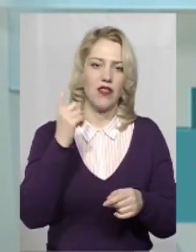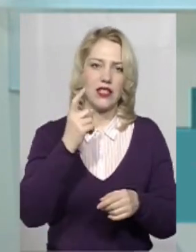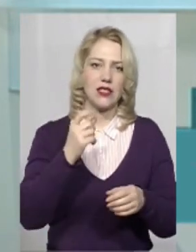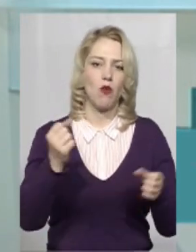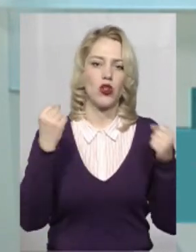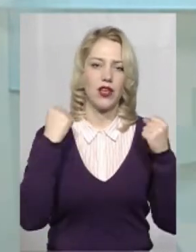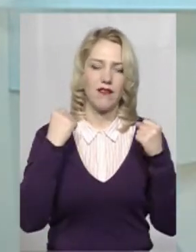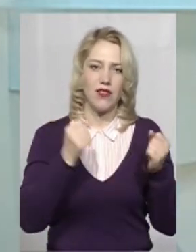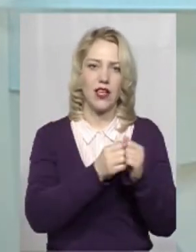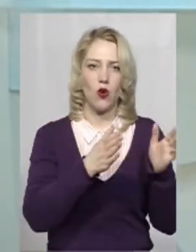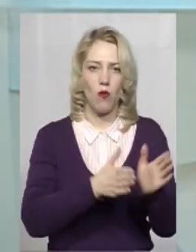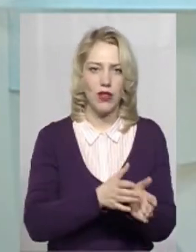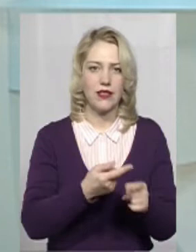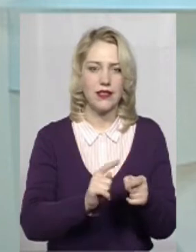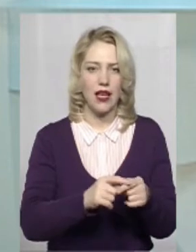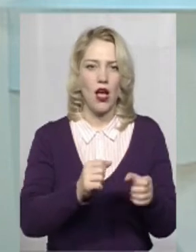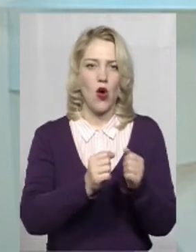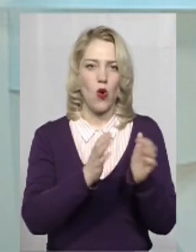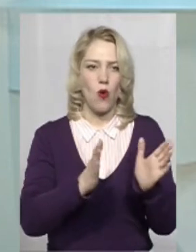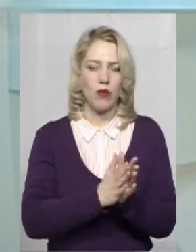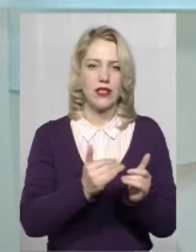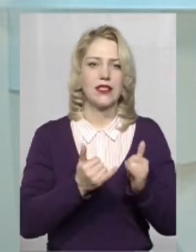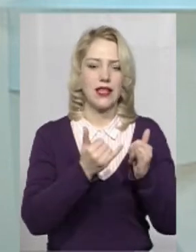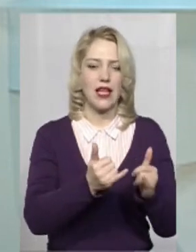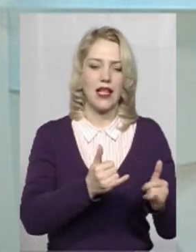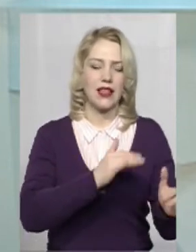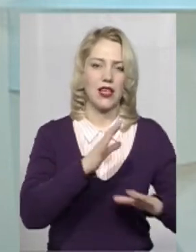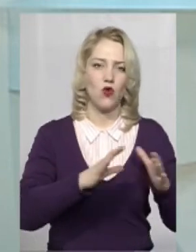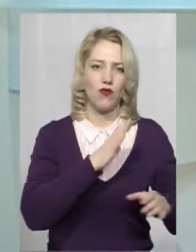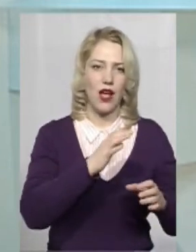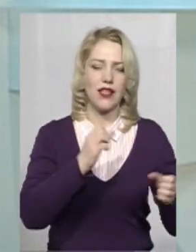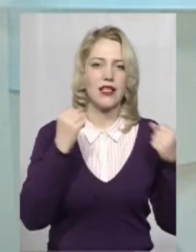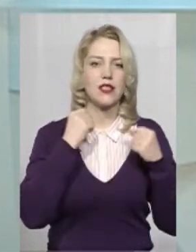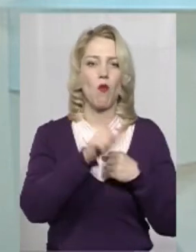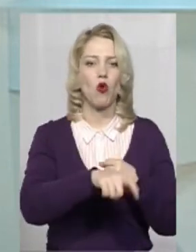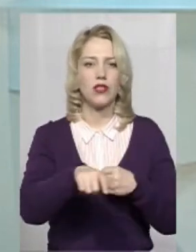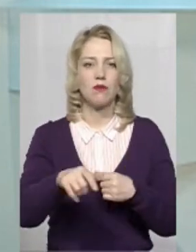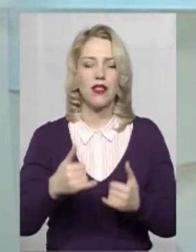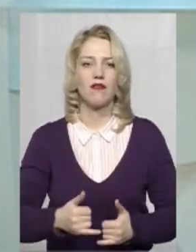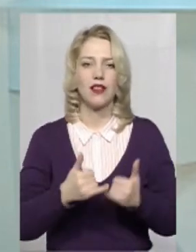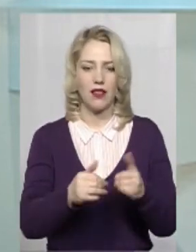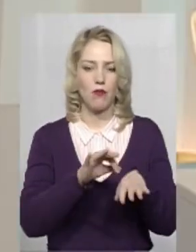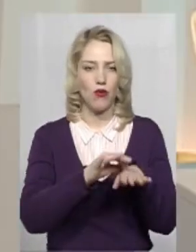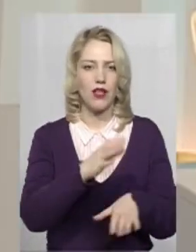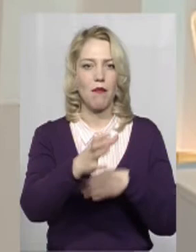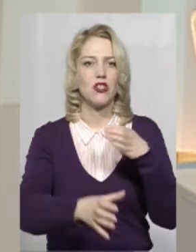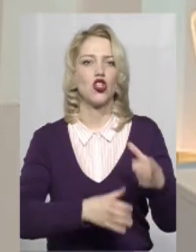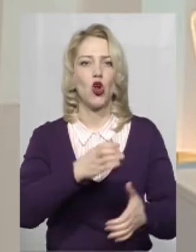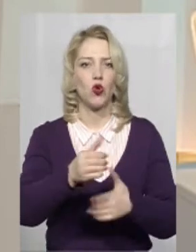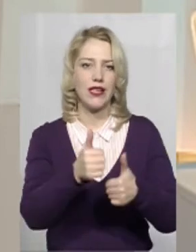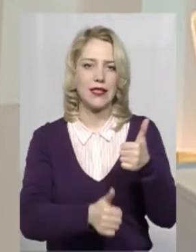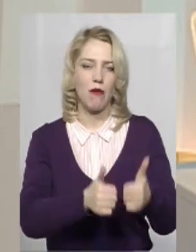комплекс, це комплекс для тренування спортсменів, спортсменів для проведення міжнародних